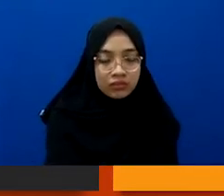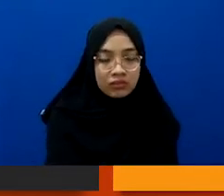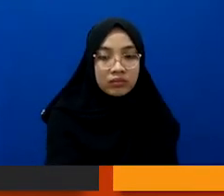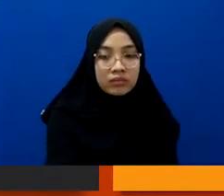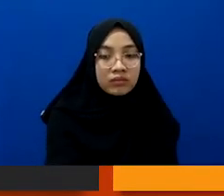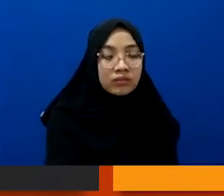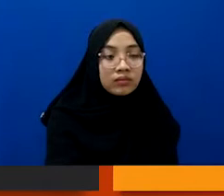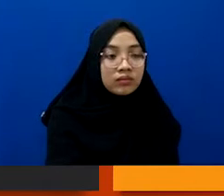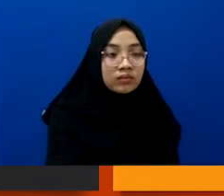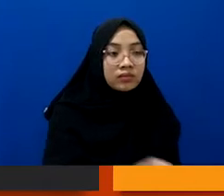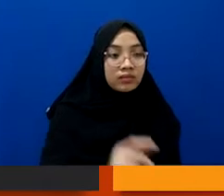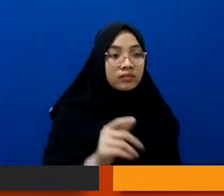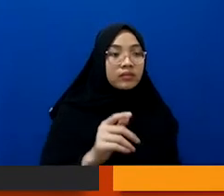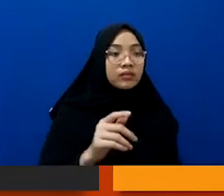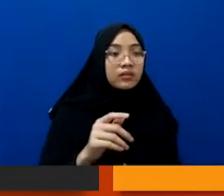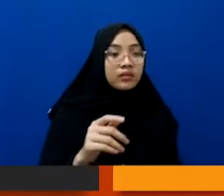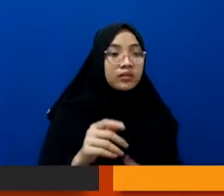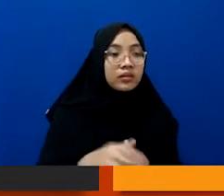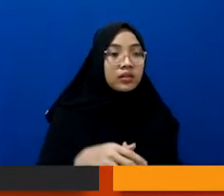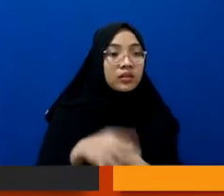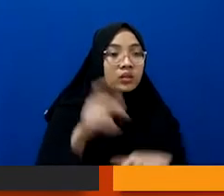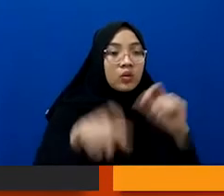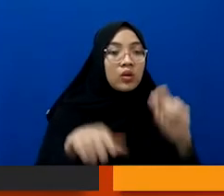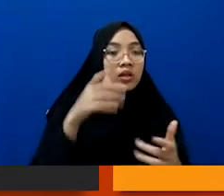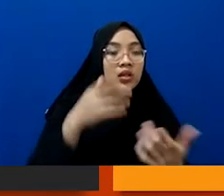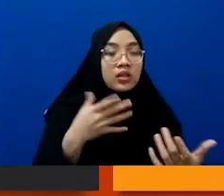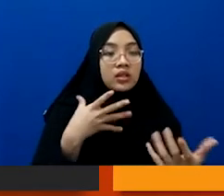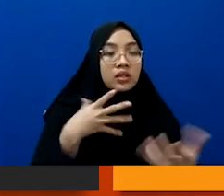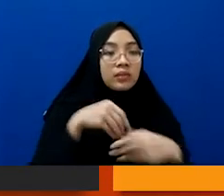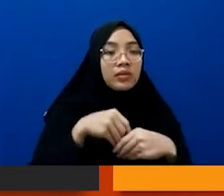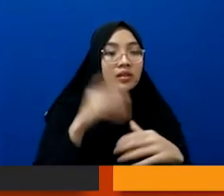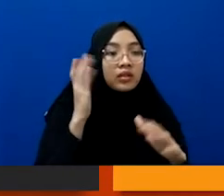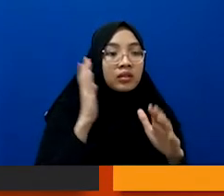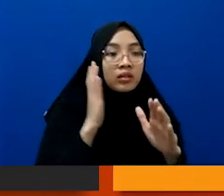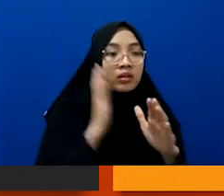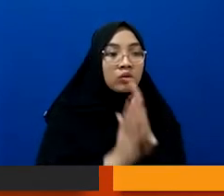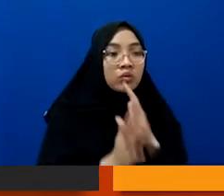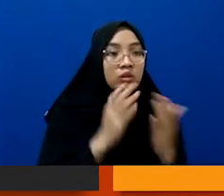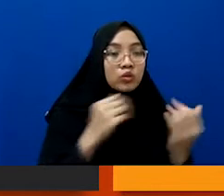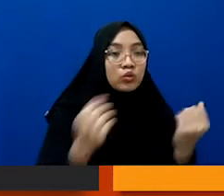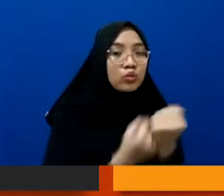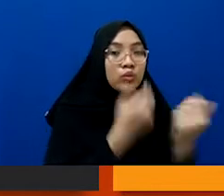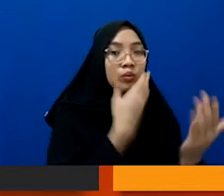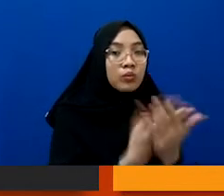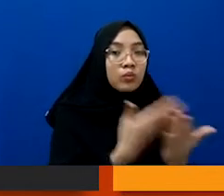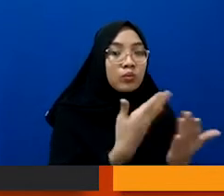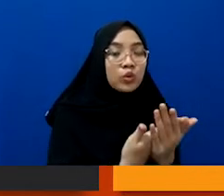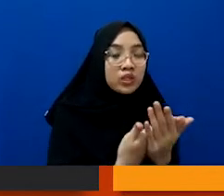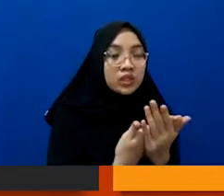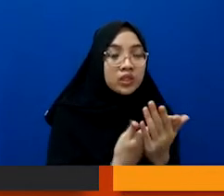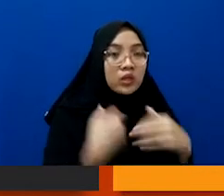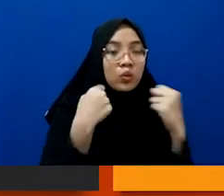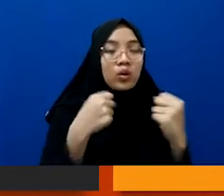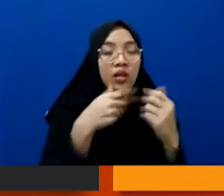adalah mendudukkan aktor-aktor yang terlibat secara lugas, didukung oleh bukti-bukti yang kuat. Nah, di sini teman-teman harus bisa mengungkap,